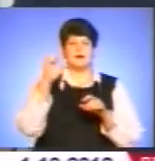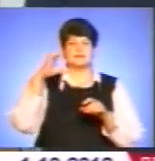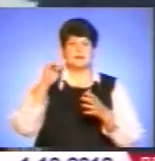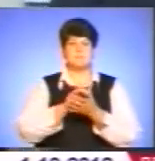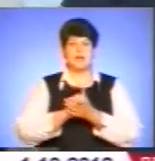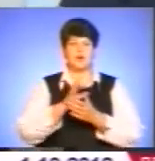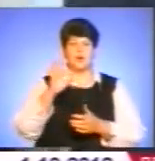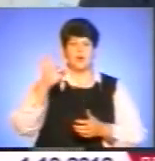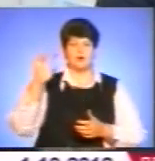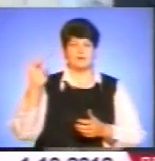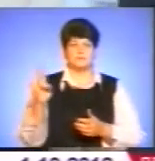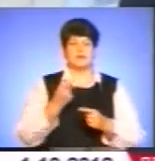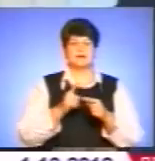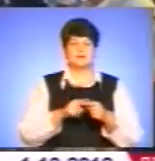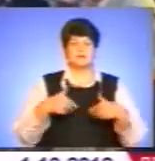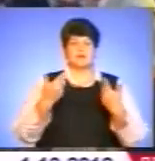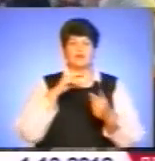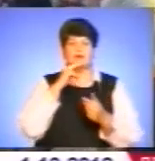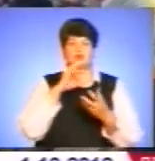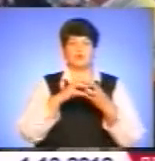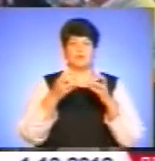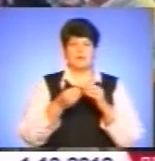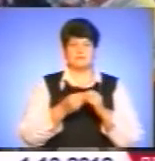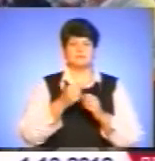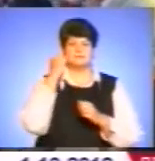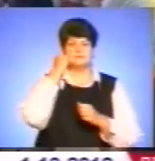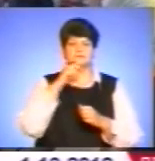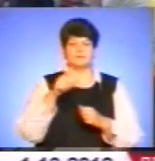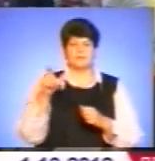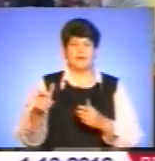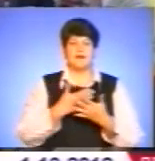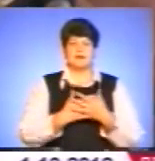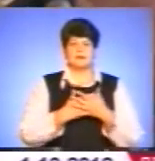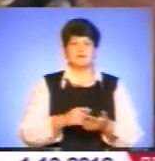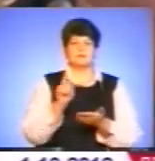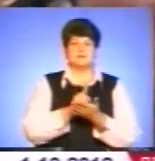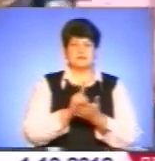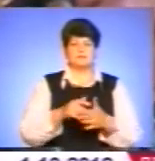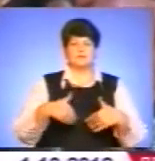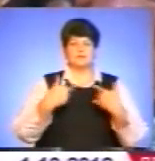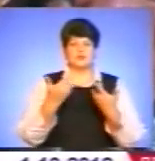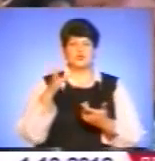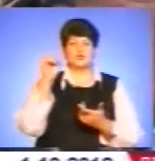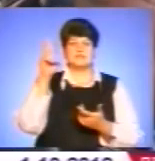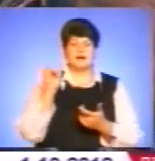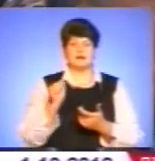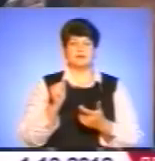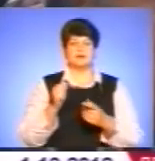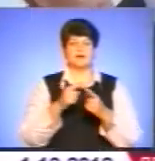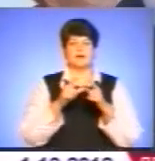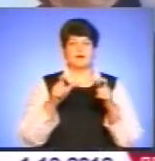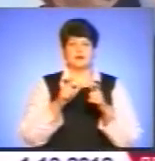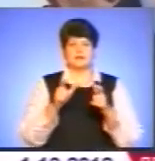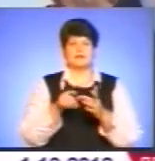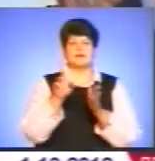свято привернення уваги до проблем літніх людей. У Тернополі з нагоди свята активним пенсіонерам презентували соціальні картки на знижки в аптеках.